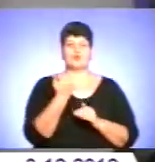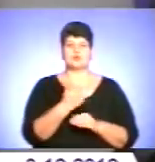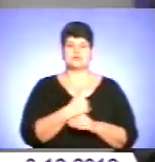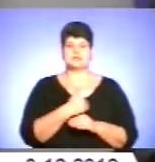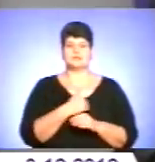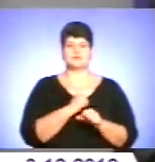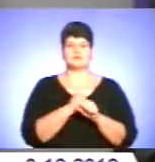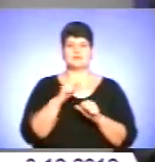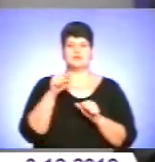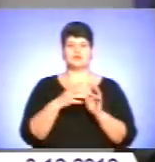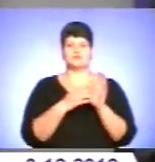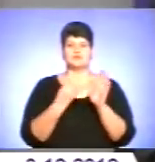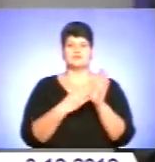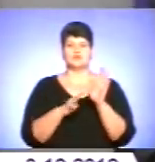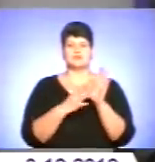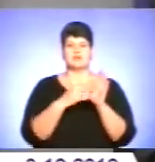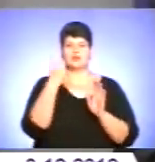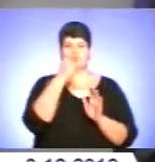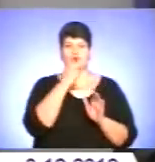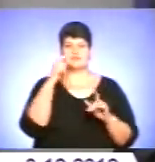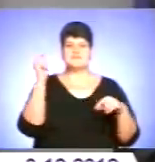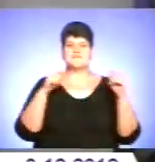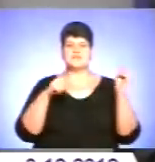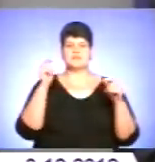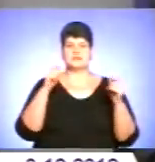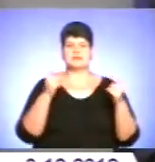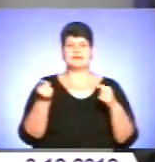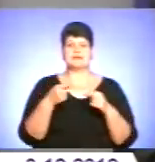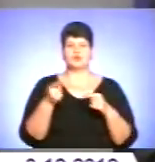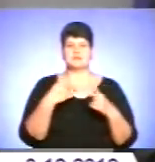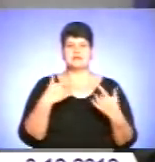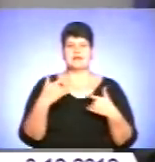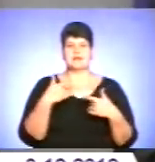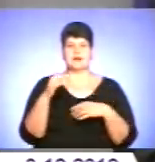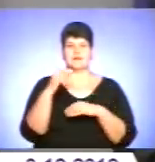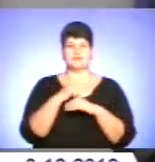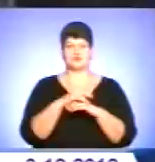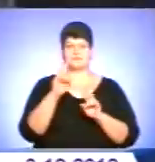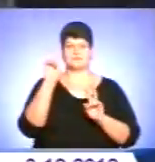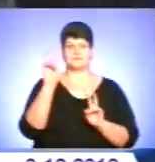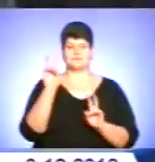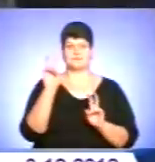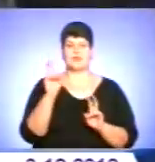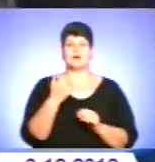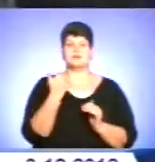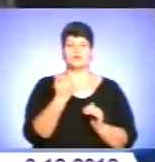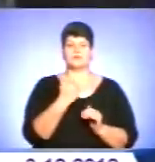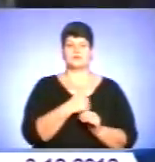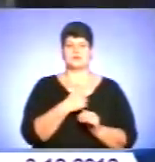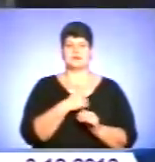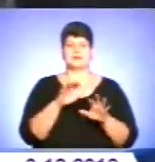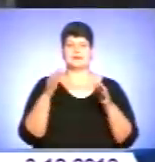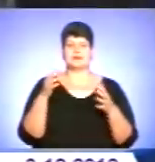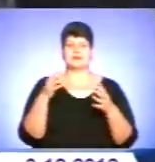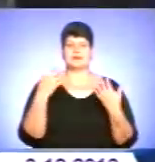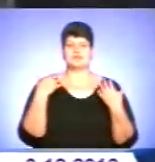1999 році оцей фестиваль «Тернопільські театральні вечори». А з ініціативи начальника управління